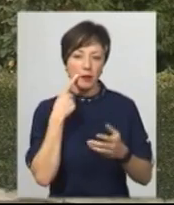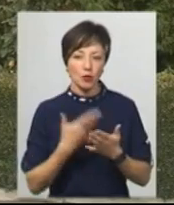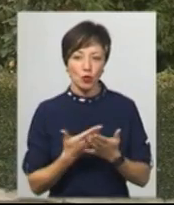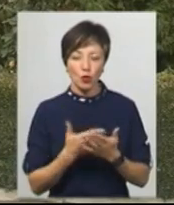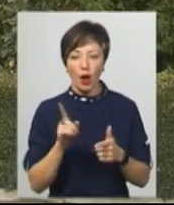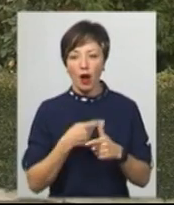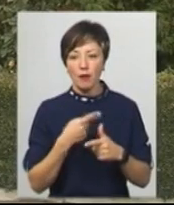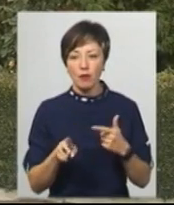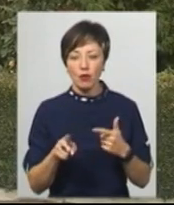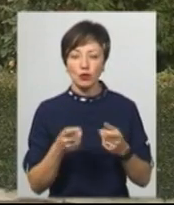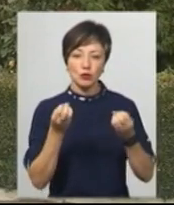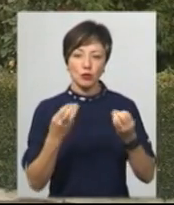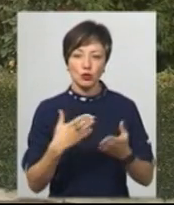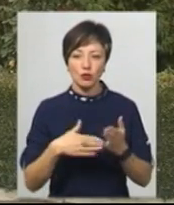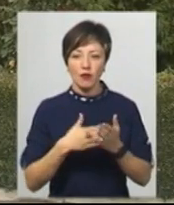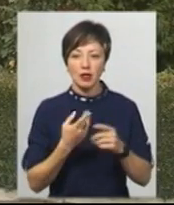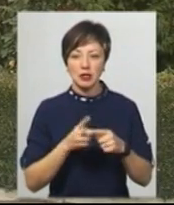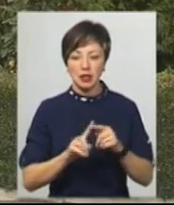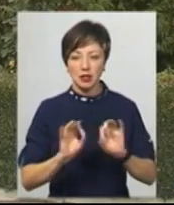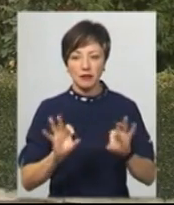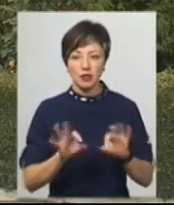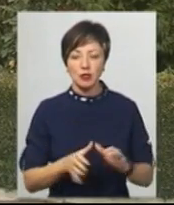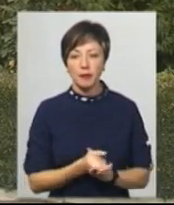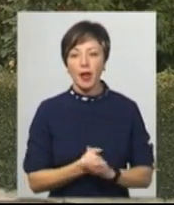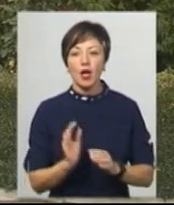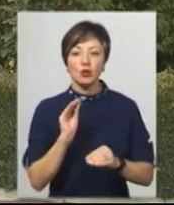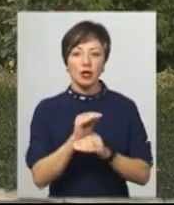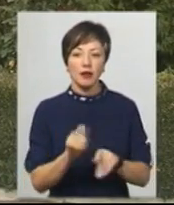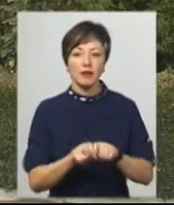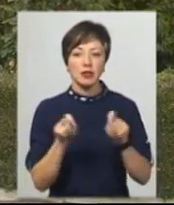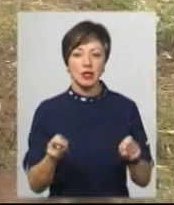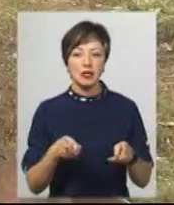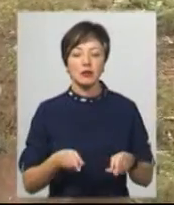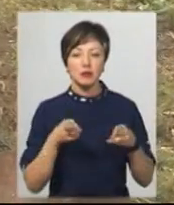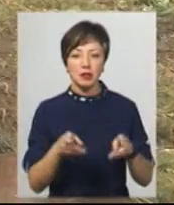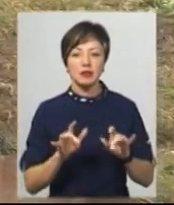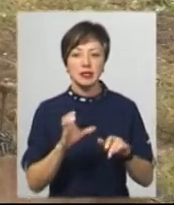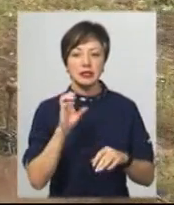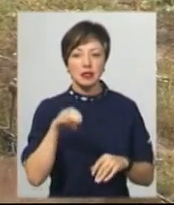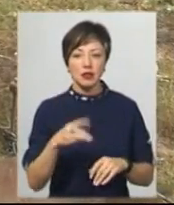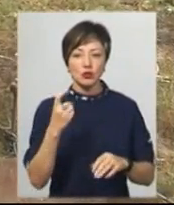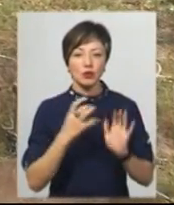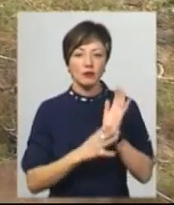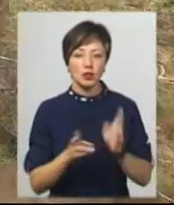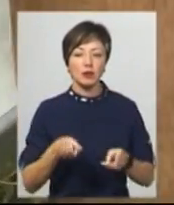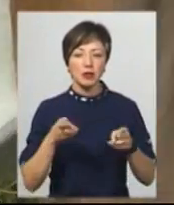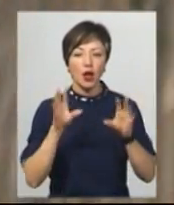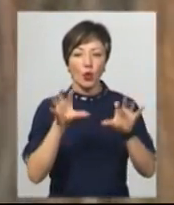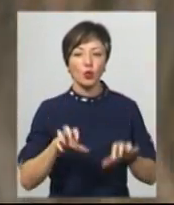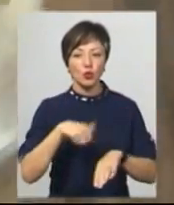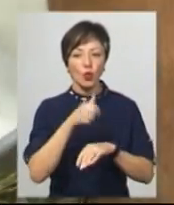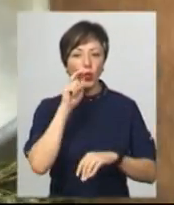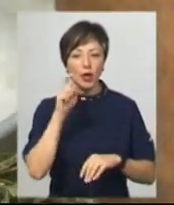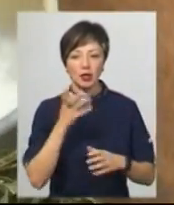або спростувати дане утвердження. Сергій Васильєв додає відкрито кримінальне впровадження за статтею 190 Кримінального кодексу